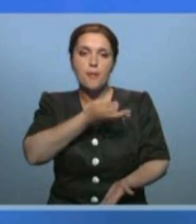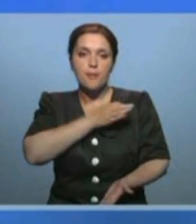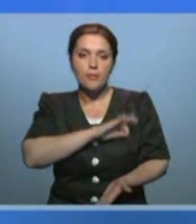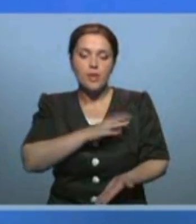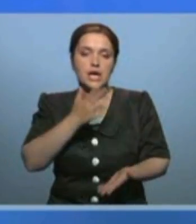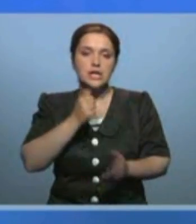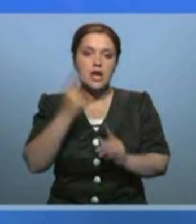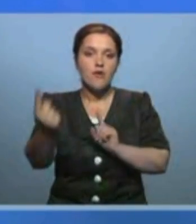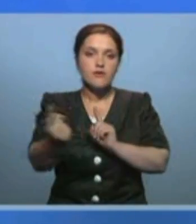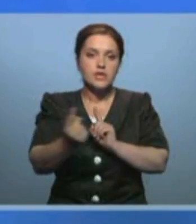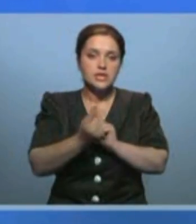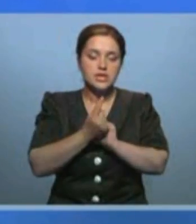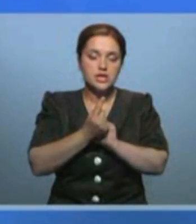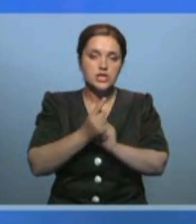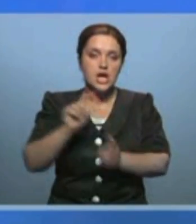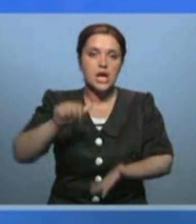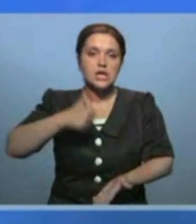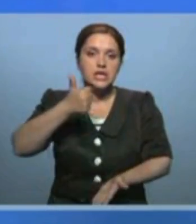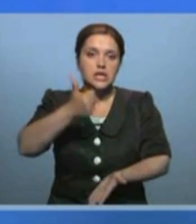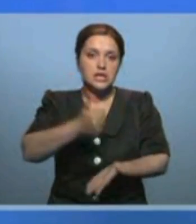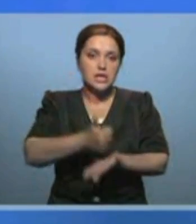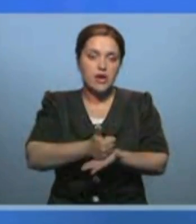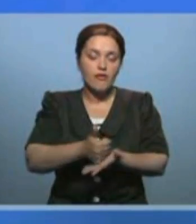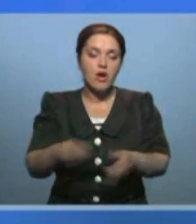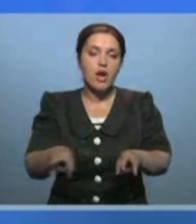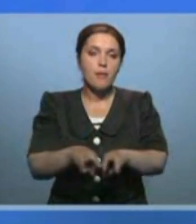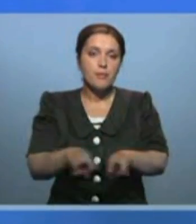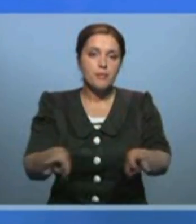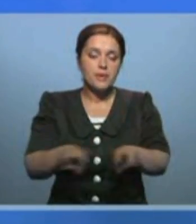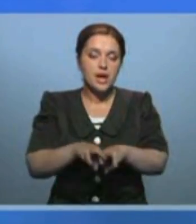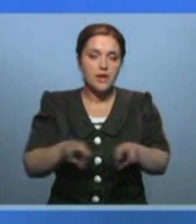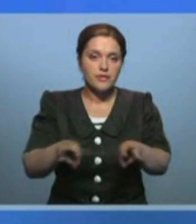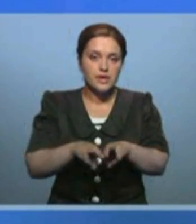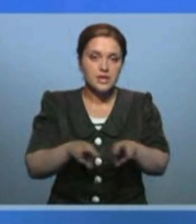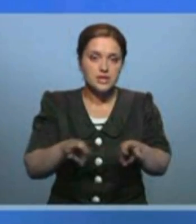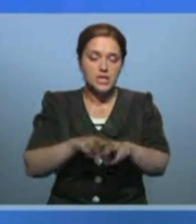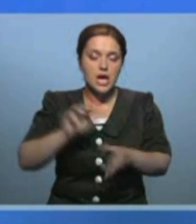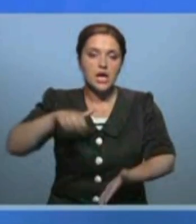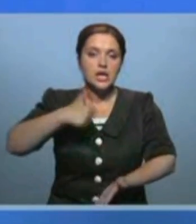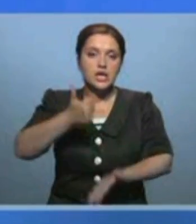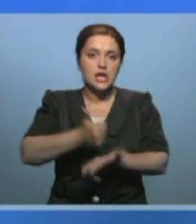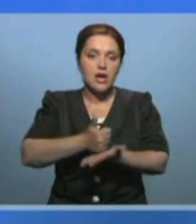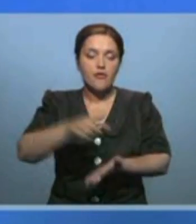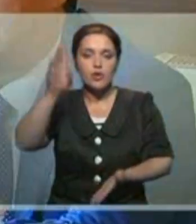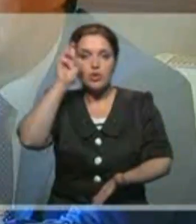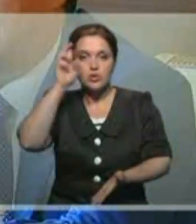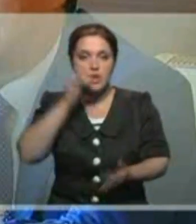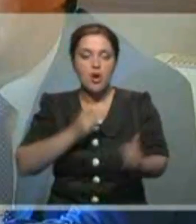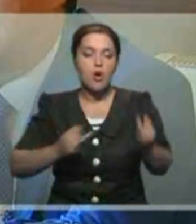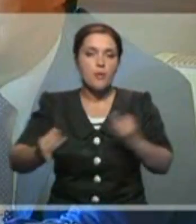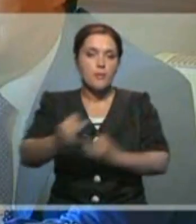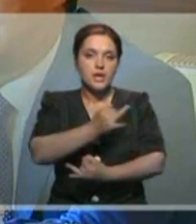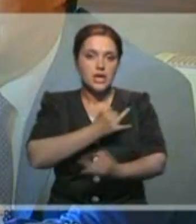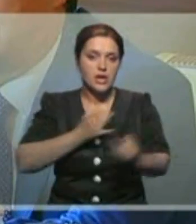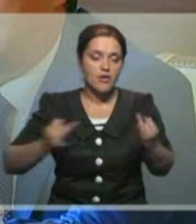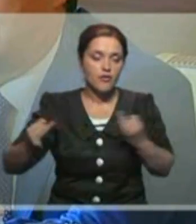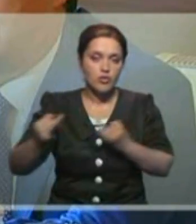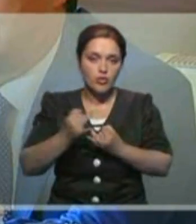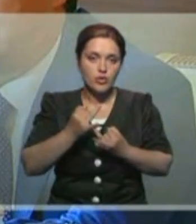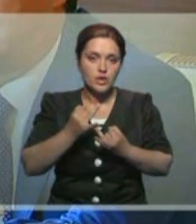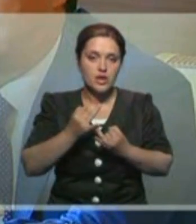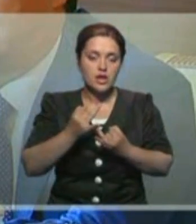встреча главправительств, главгосударств, переговоры двухсторонние, многосторонние,